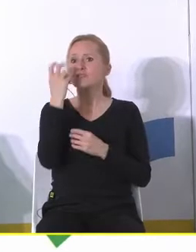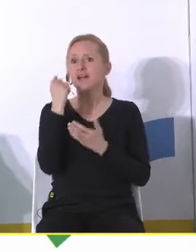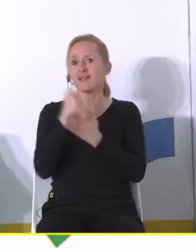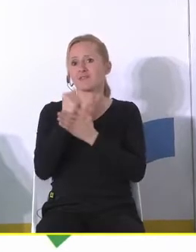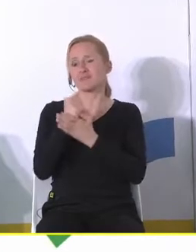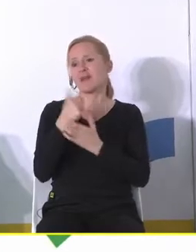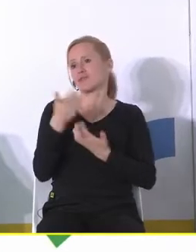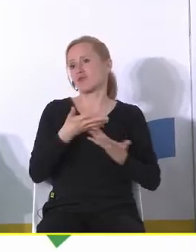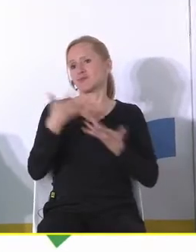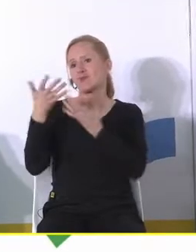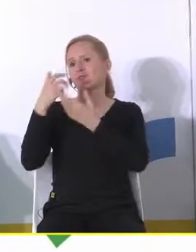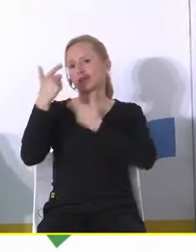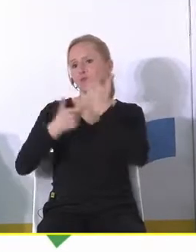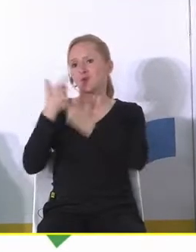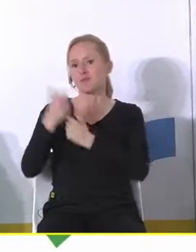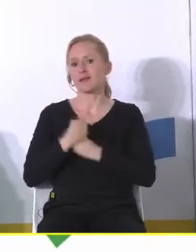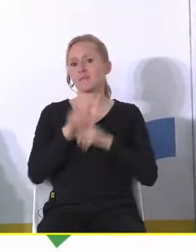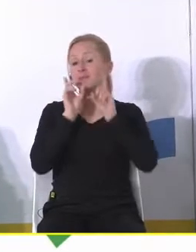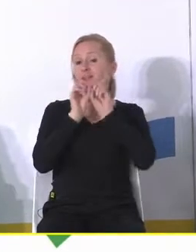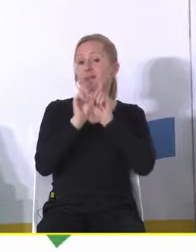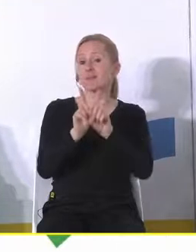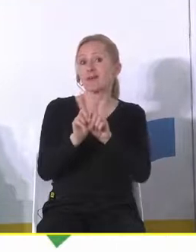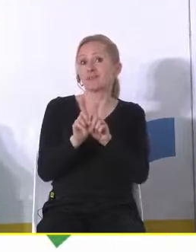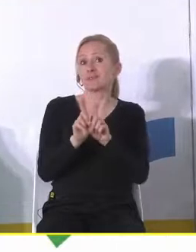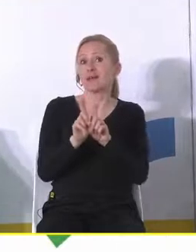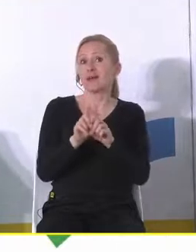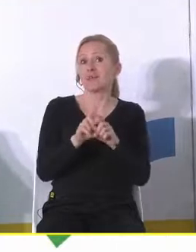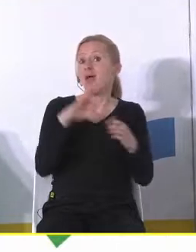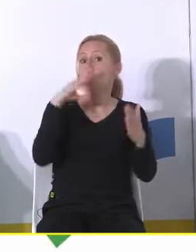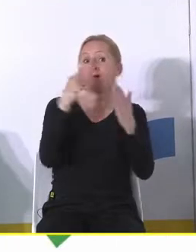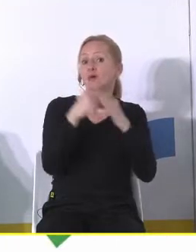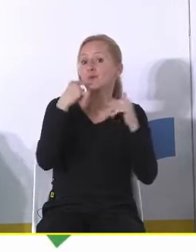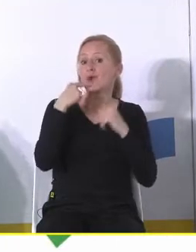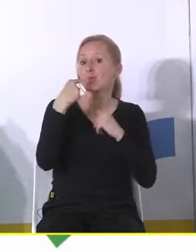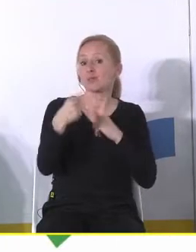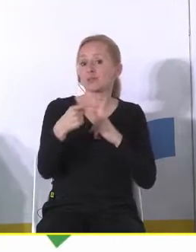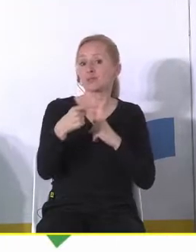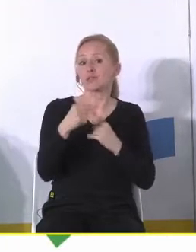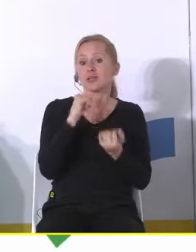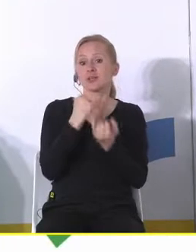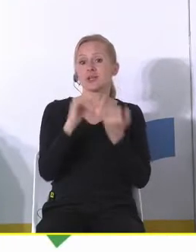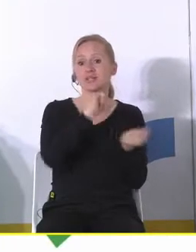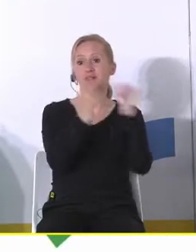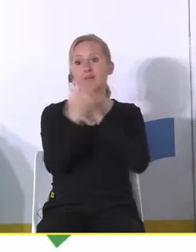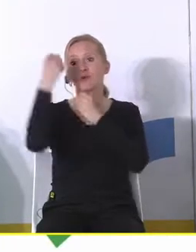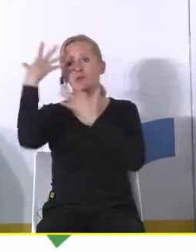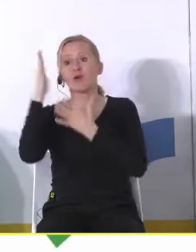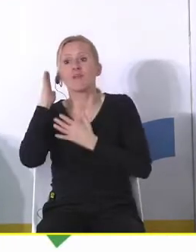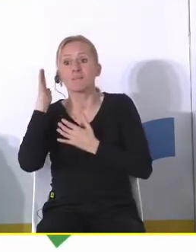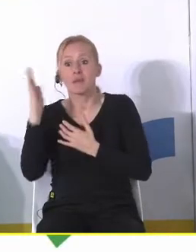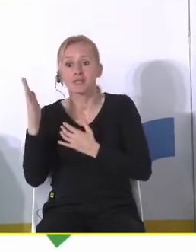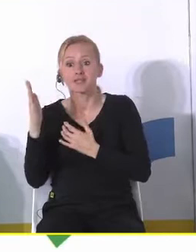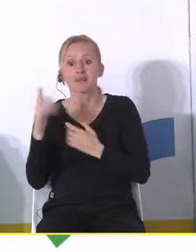i w gruncie czy tak na samym końcu można powiedzieć jeżeli taka zmiana kulturowa by się wydarzyła